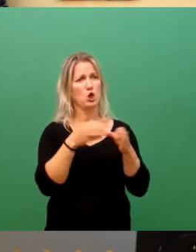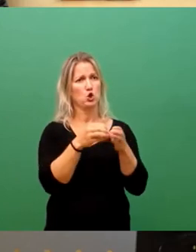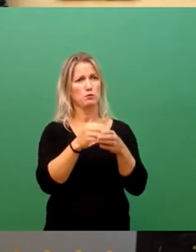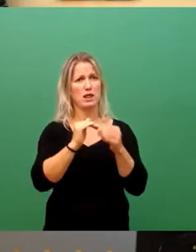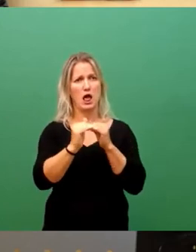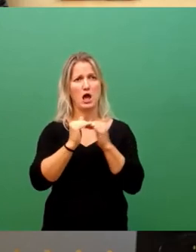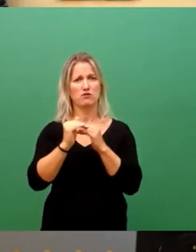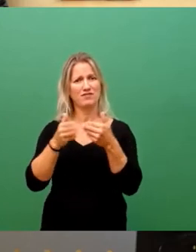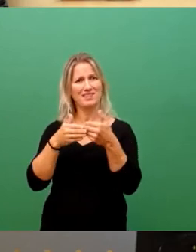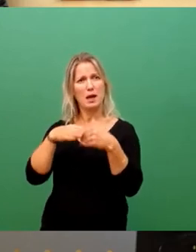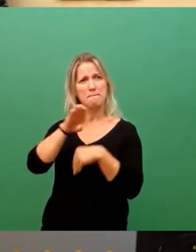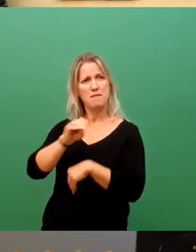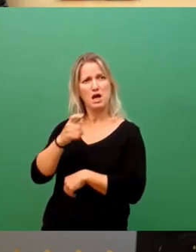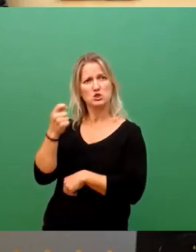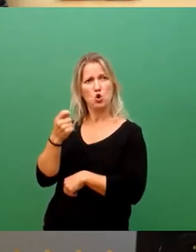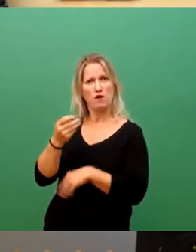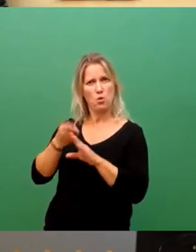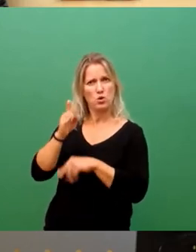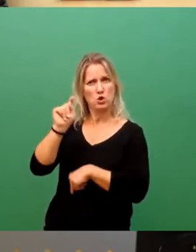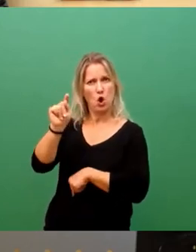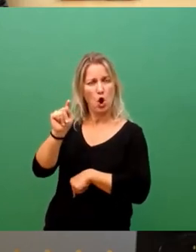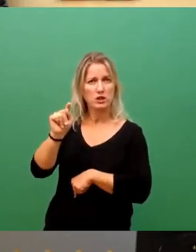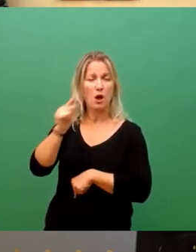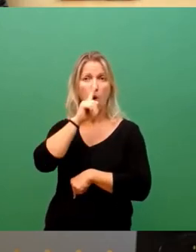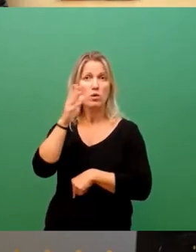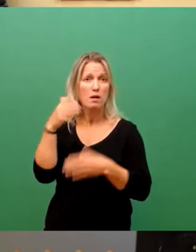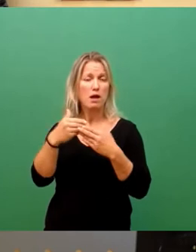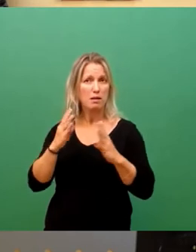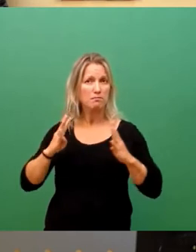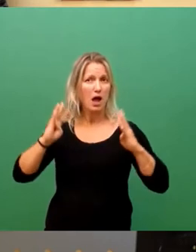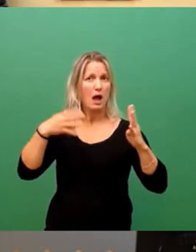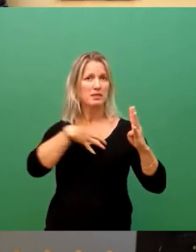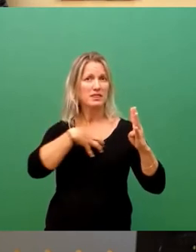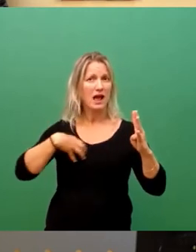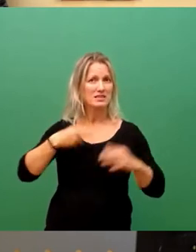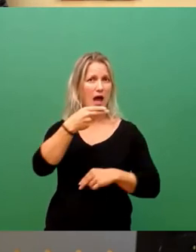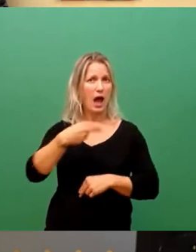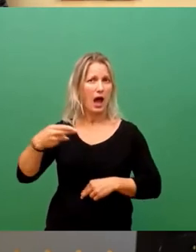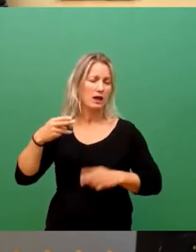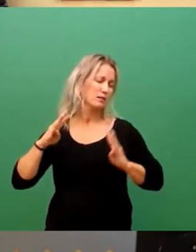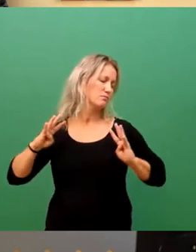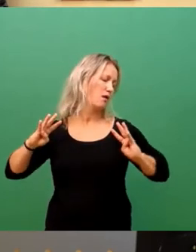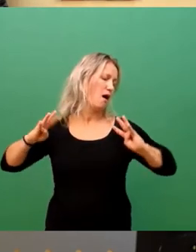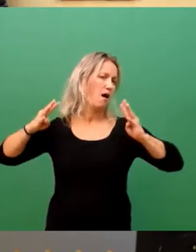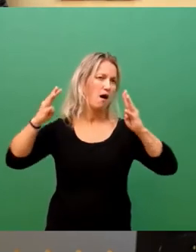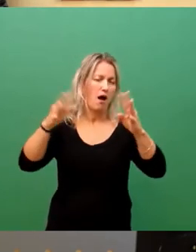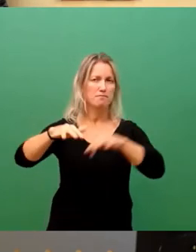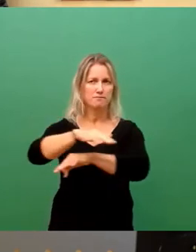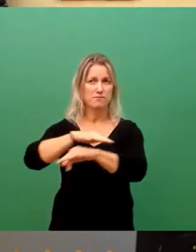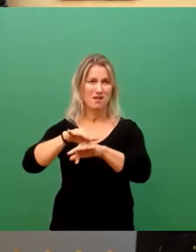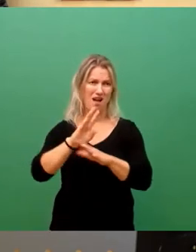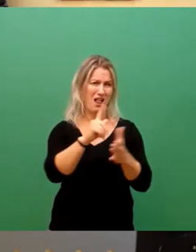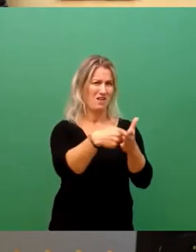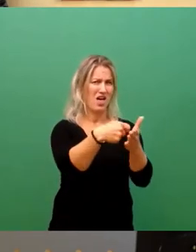Marsdorf im Norden oder das ausgedehnte Waldgebiet der Dresdner Heide. All diese Gebiete sind wertvolle